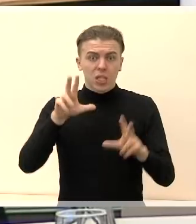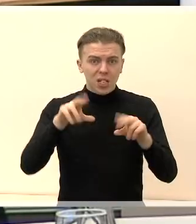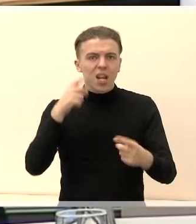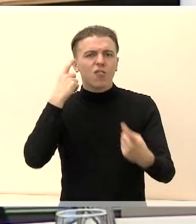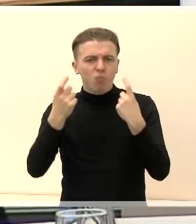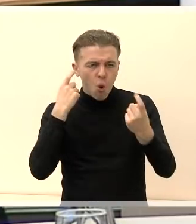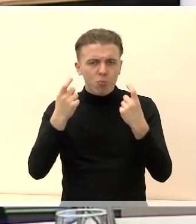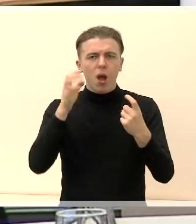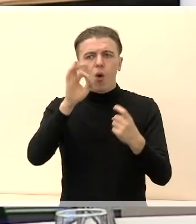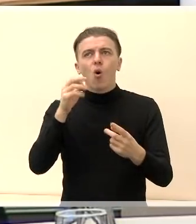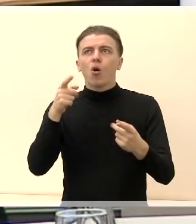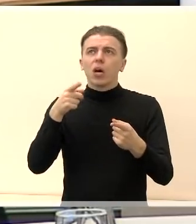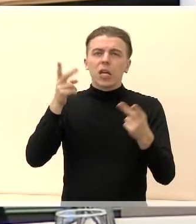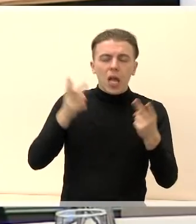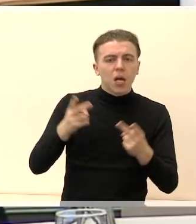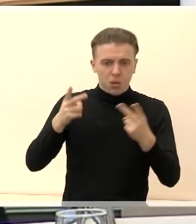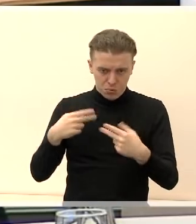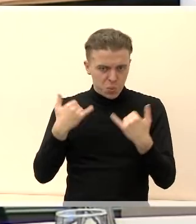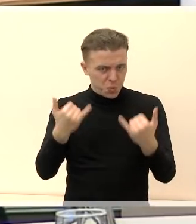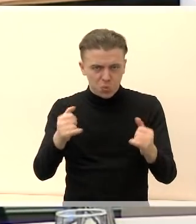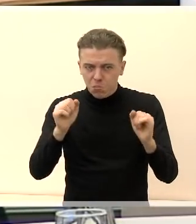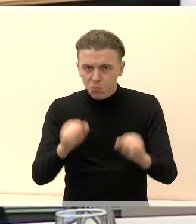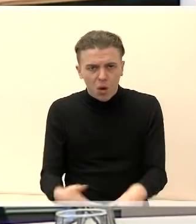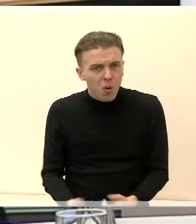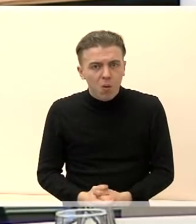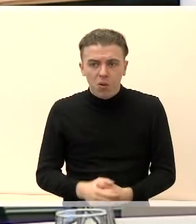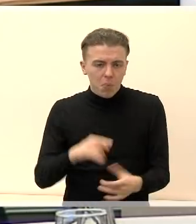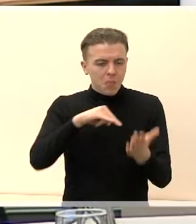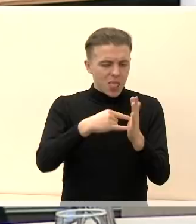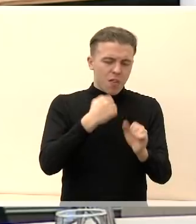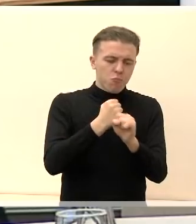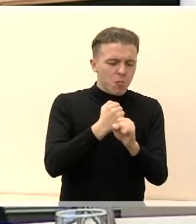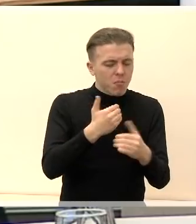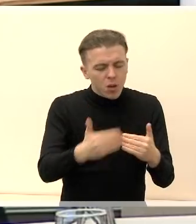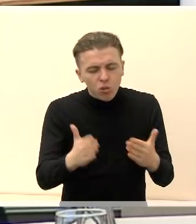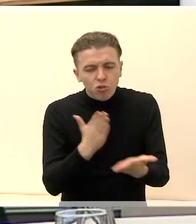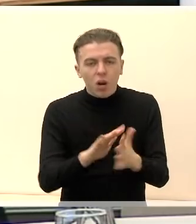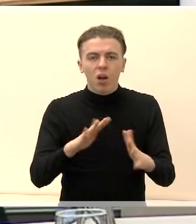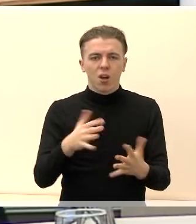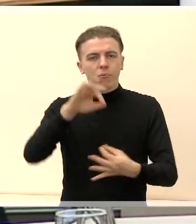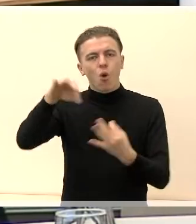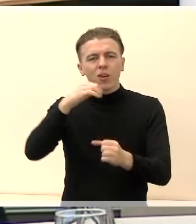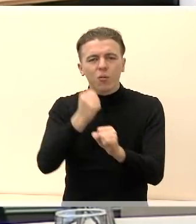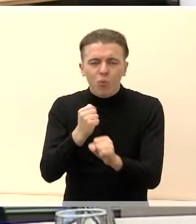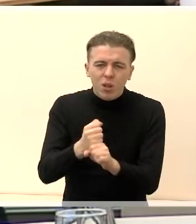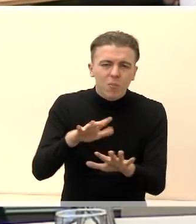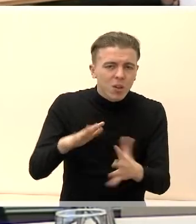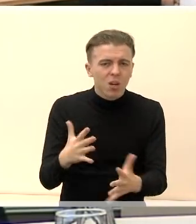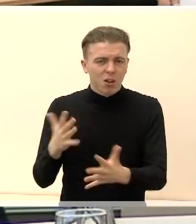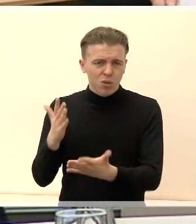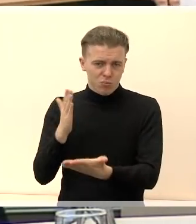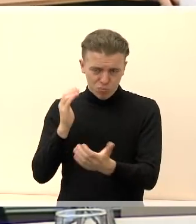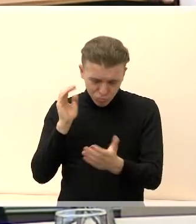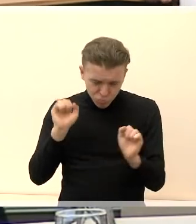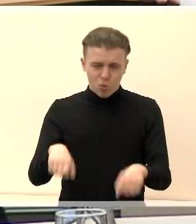dėl to, kas vyksta jūsų seniūnėje, kokie planavimo darbai ar projektavimo darbai. Visada tą informaciją